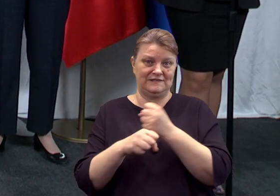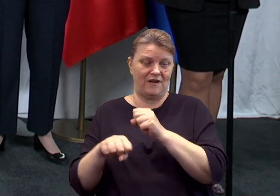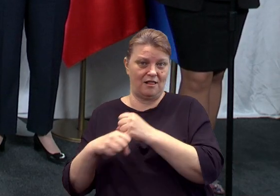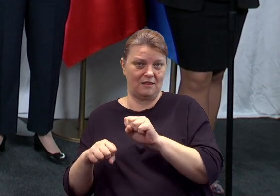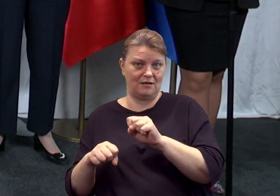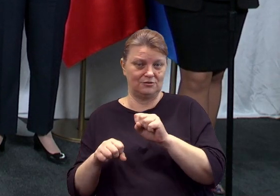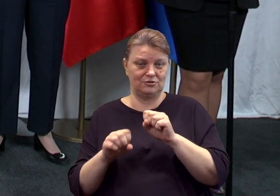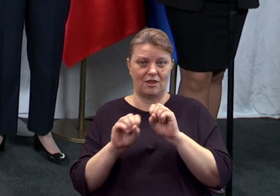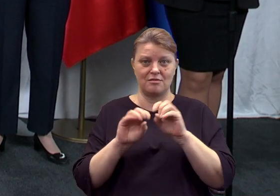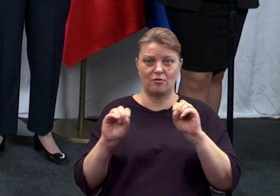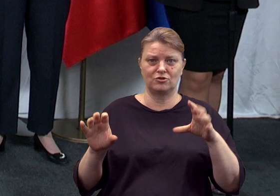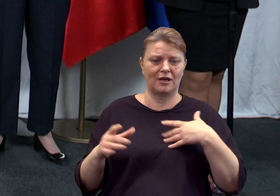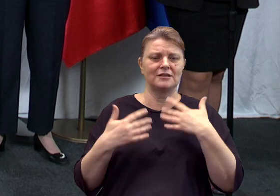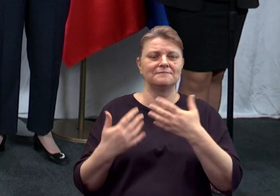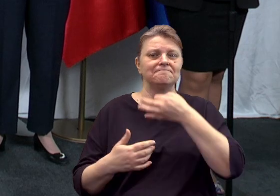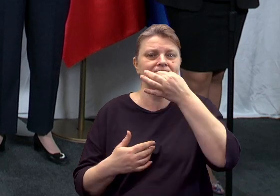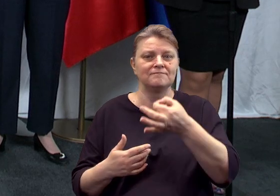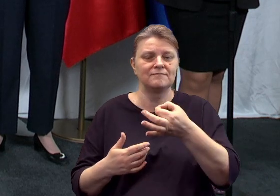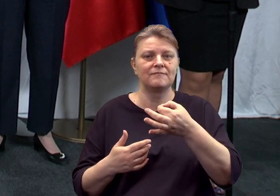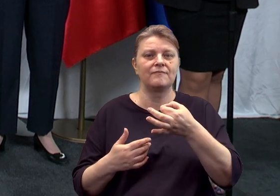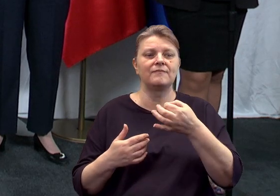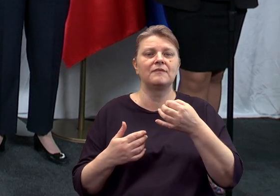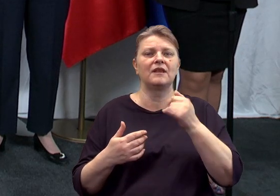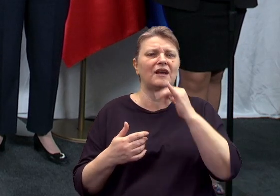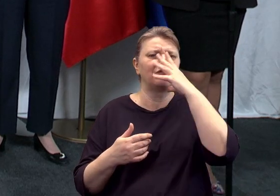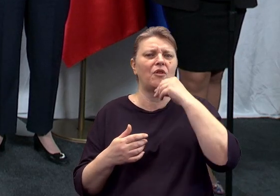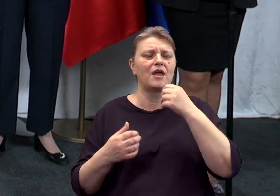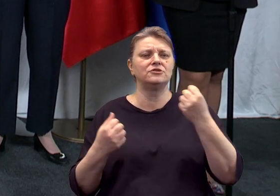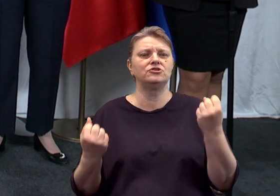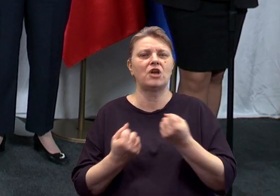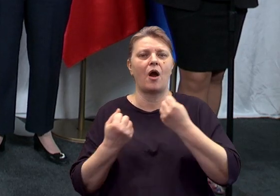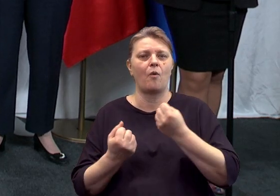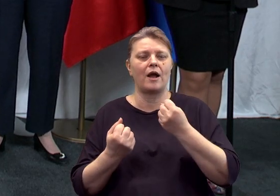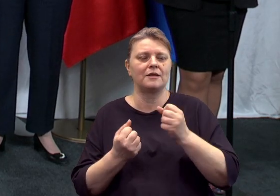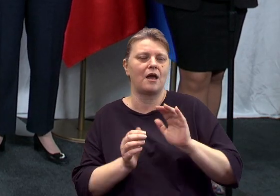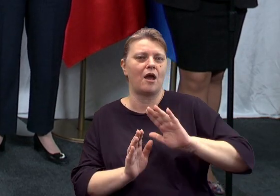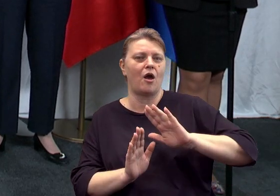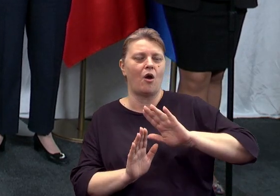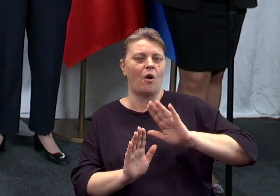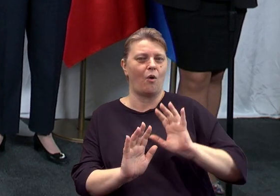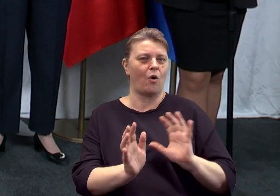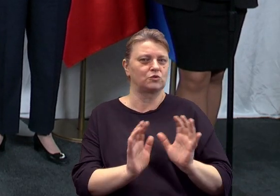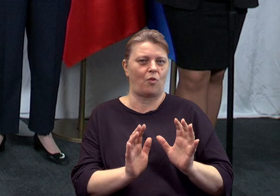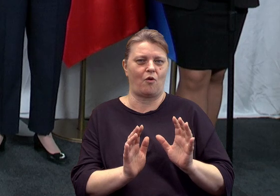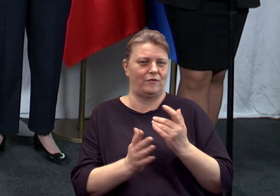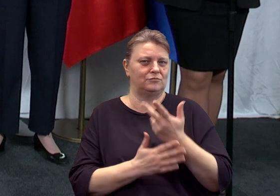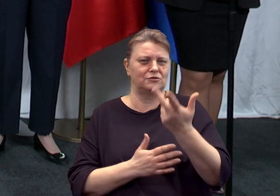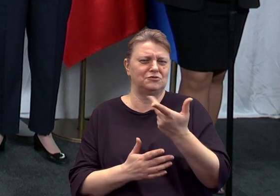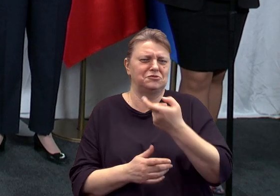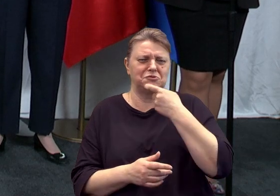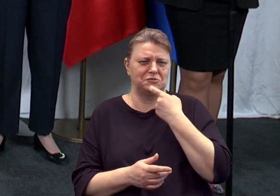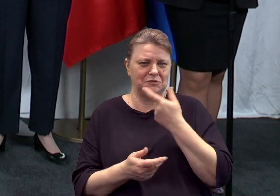dopytać o szczegóły działań osłonowych, które mają trwać przez trzy lata. Co to dokładnie będzie? A drugie pytanie, jeśli chodzi o